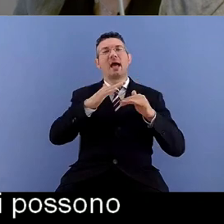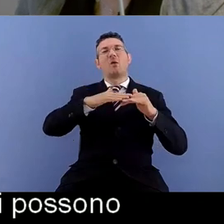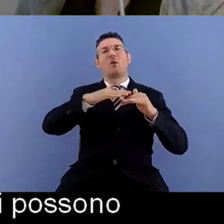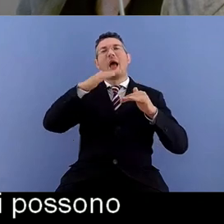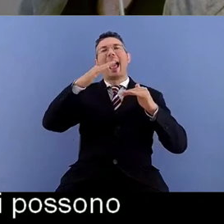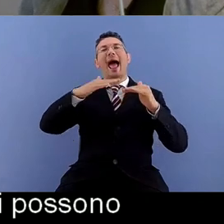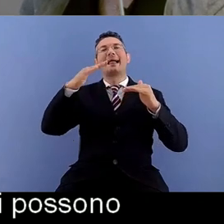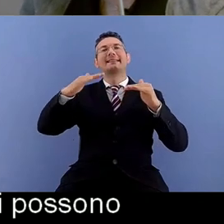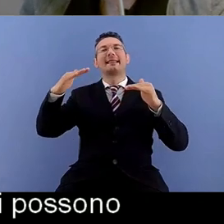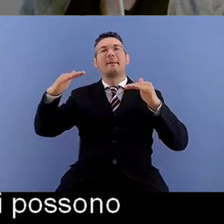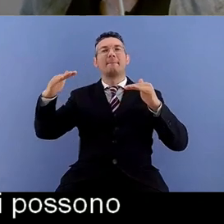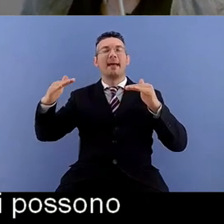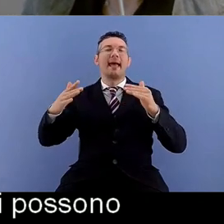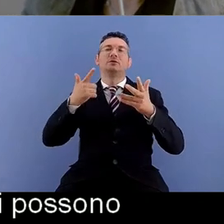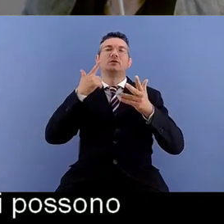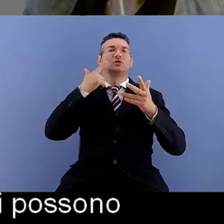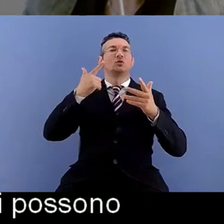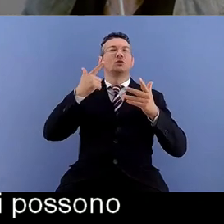timbro una sonorità